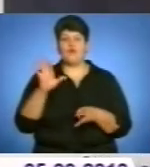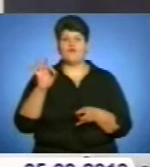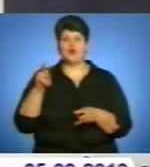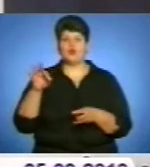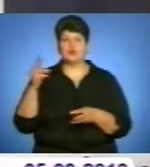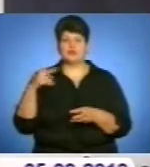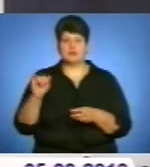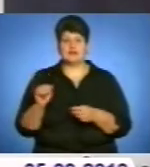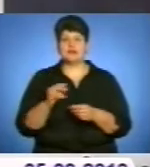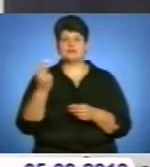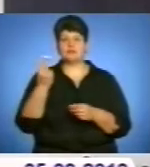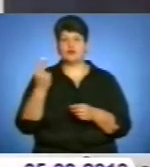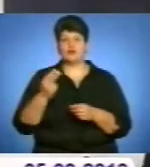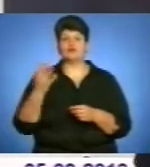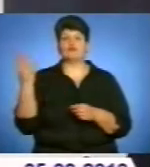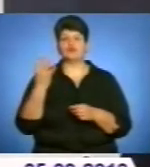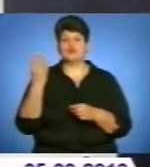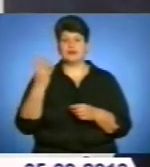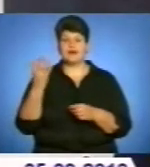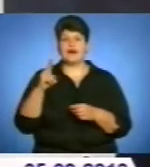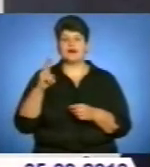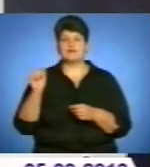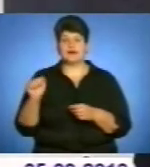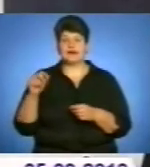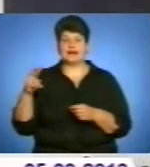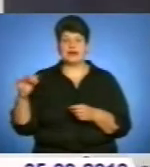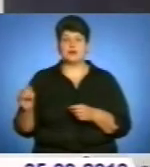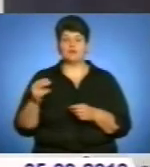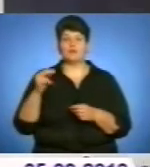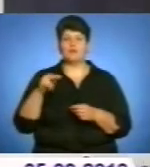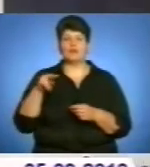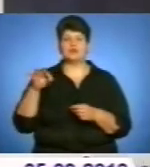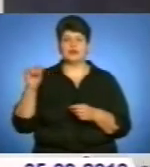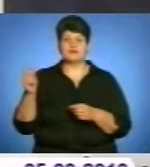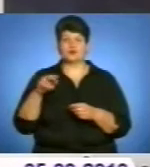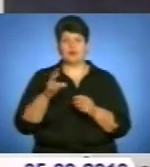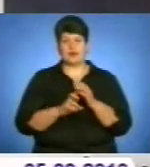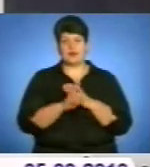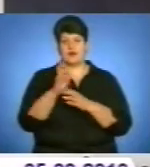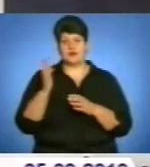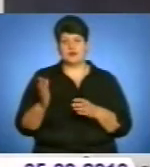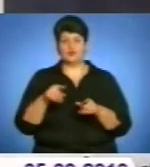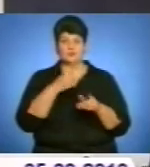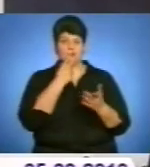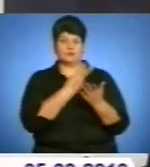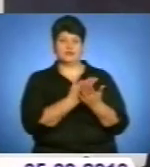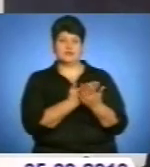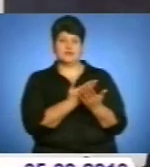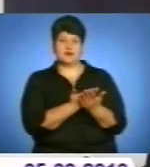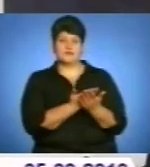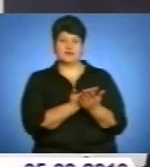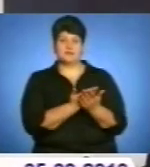змалював чотири акварелі Почаєвської лаври, при продукції їх, отут у нас теж представлені цих